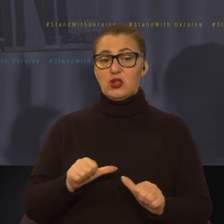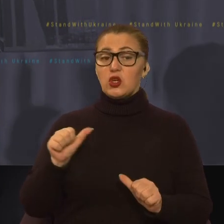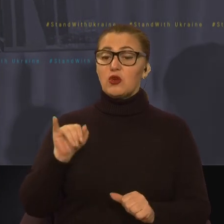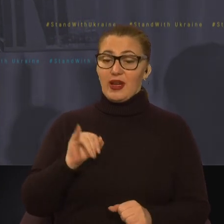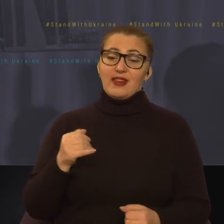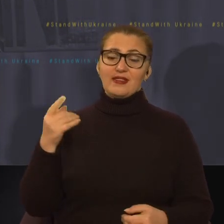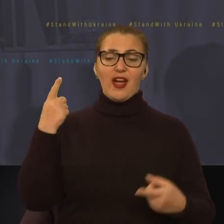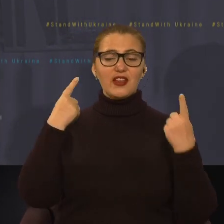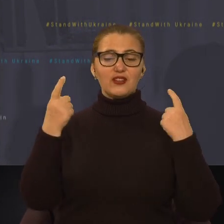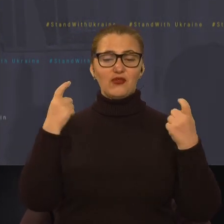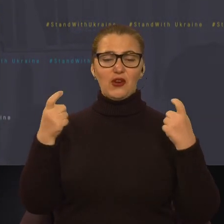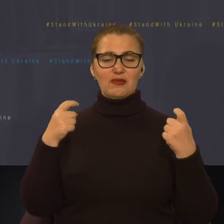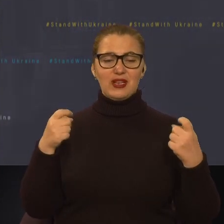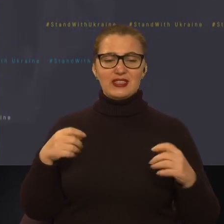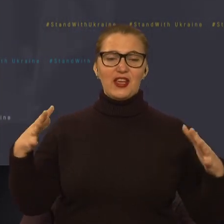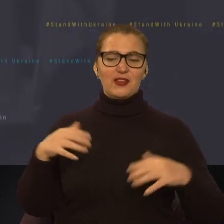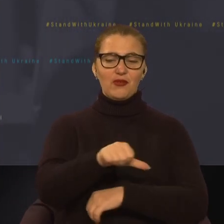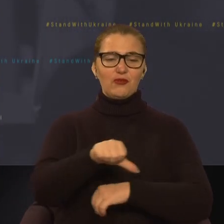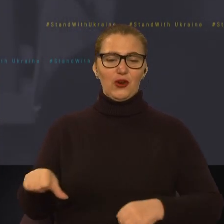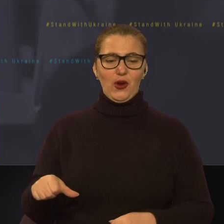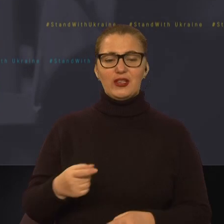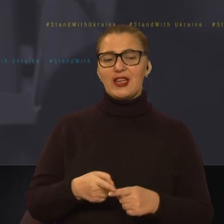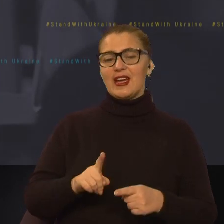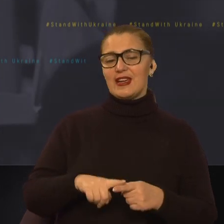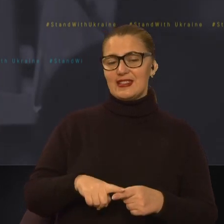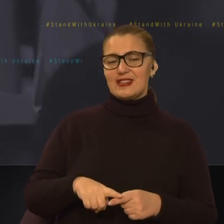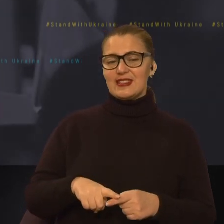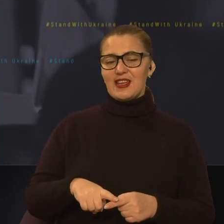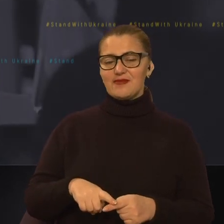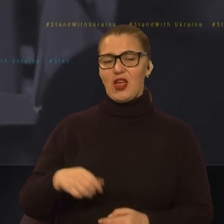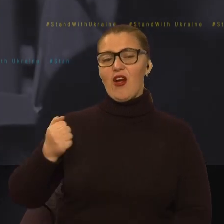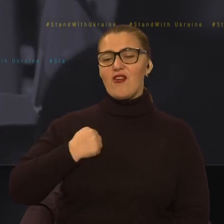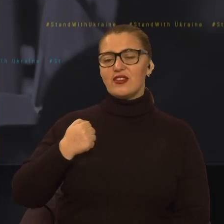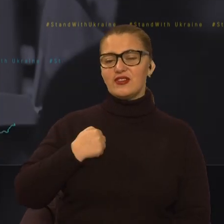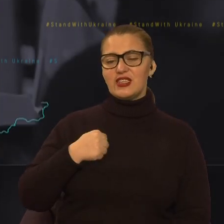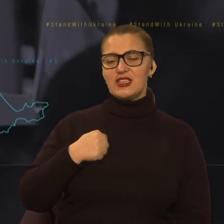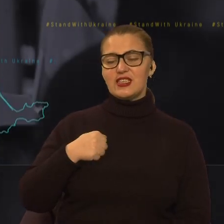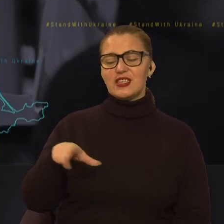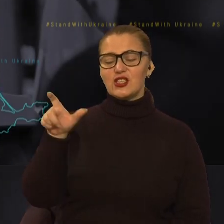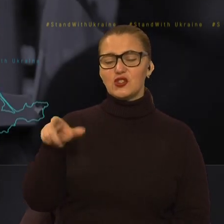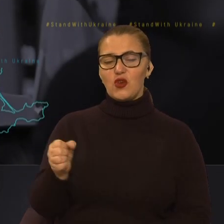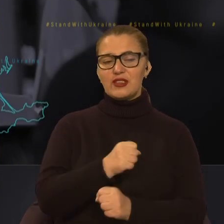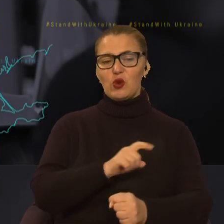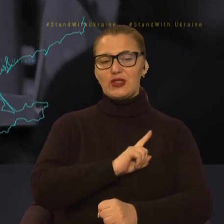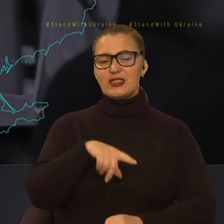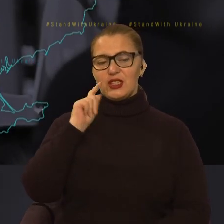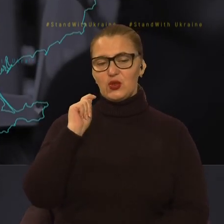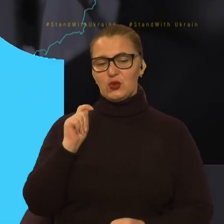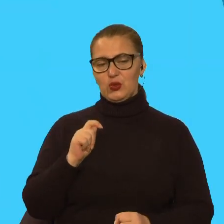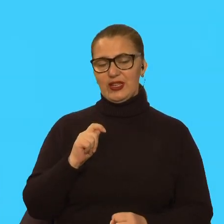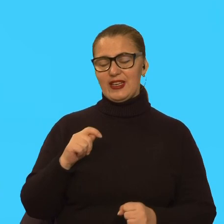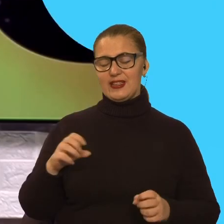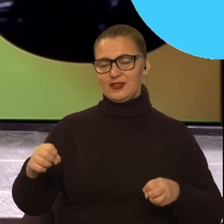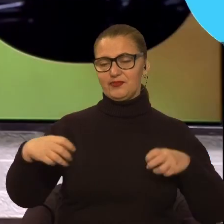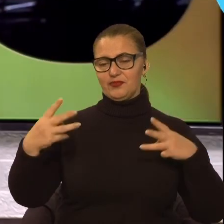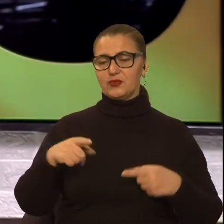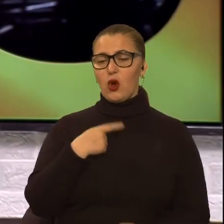на інформаційному фронті. Євген Кожирнов, боєць тактичної групи Адам, військовослужбовець Збройних сил України. Долучався до нашого ефіру. Ми